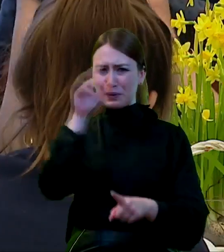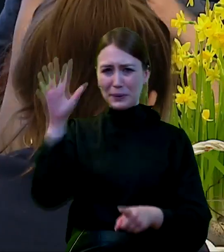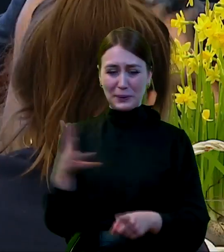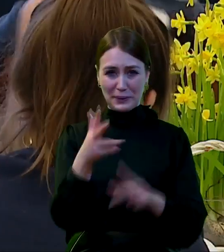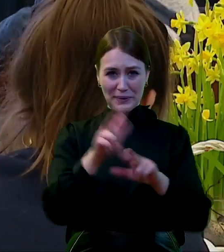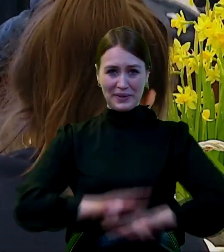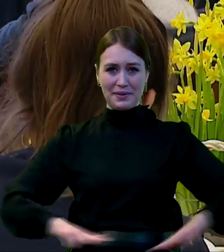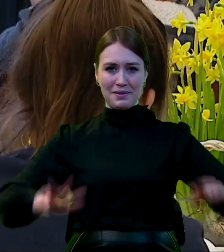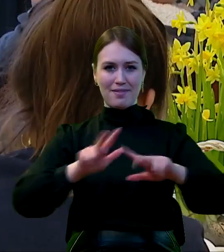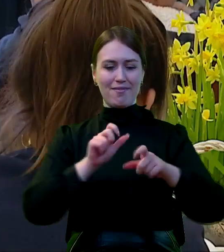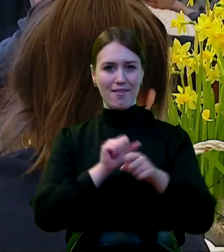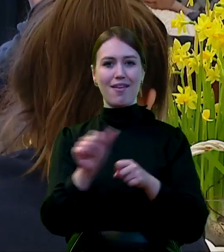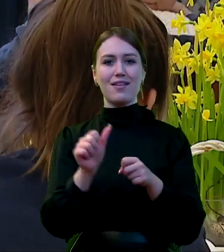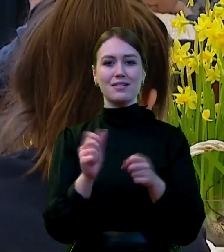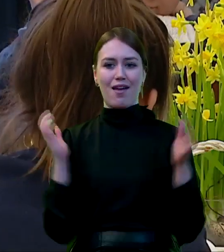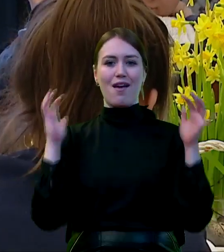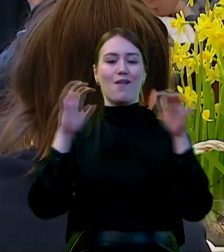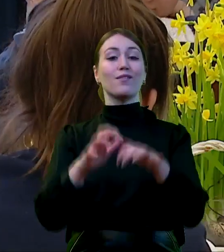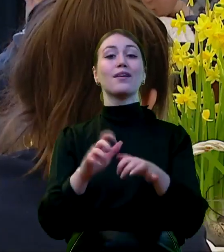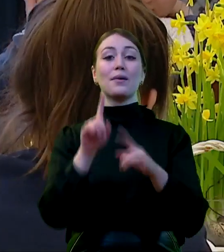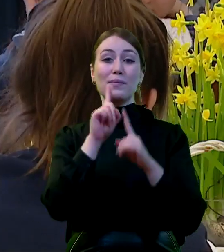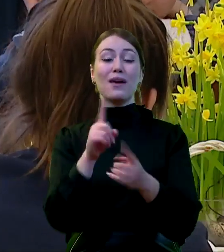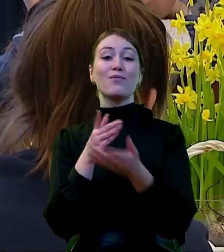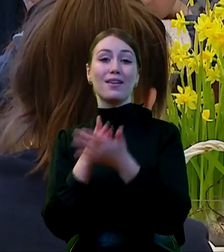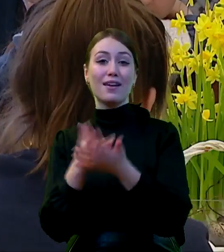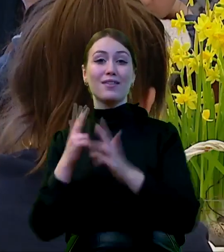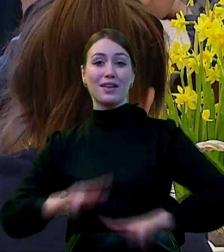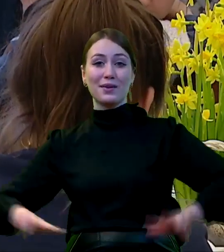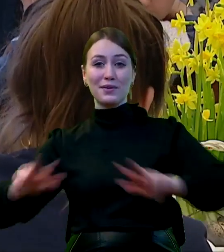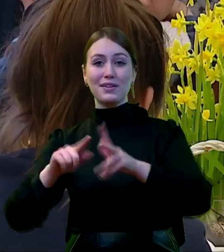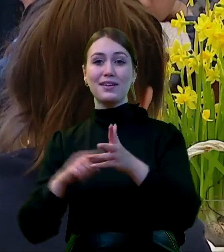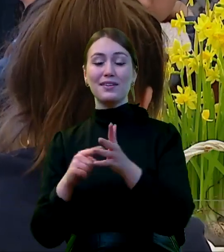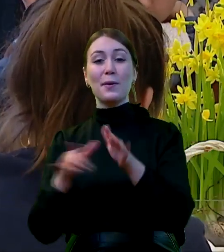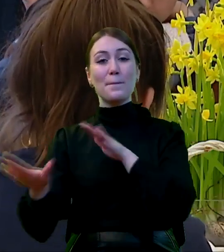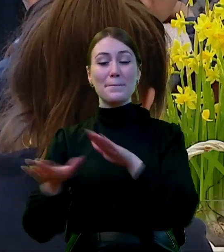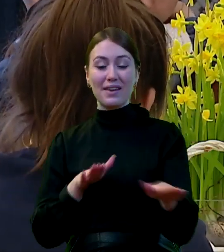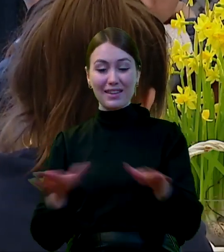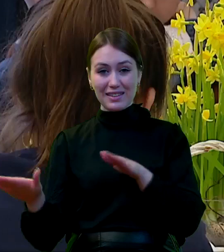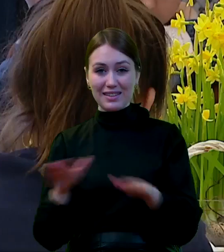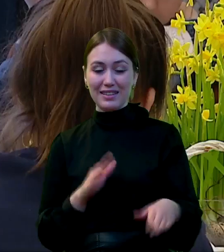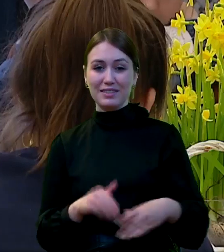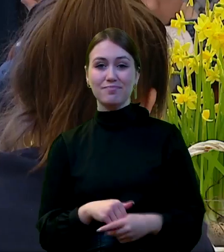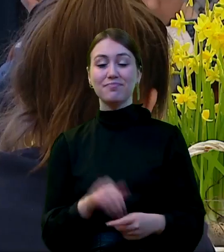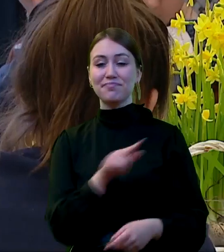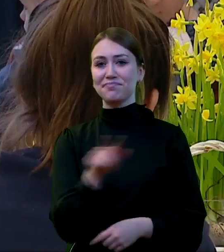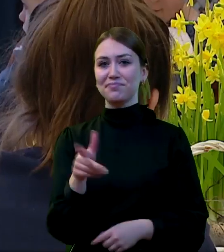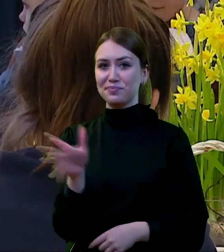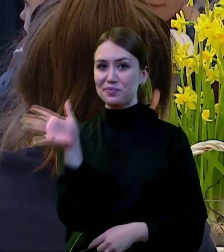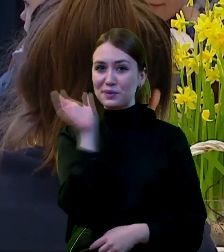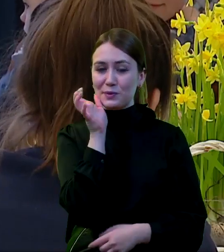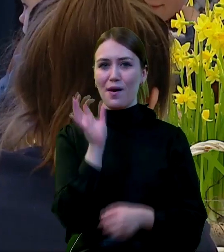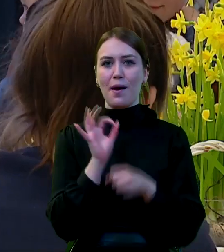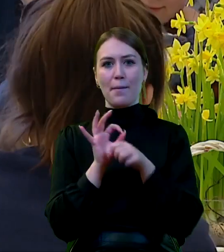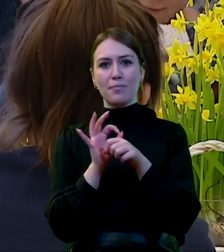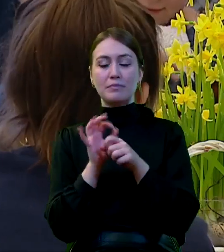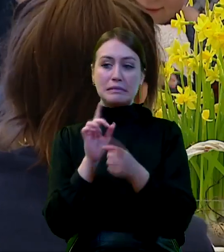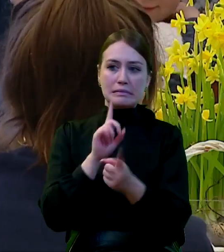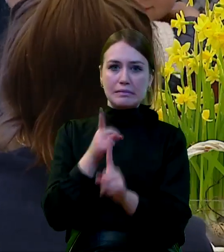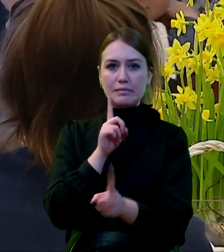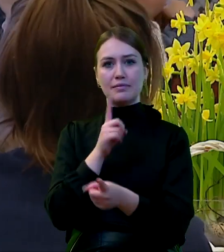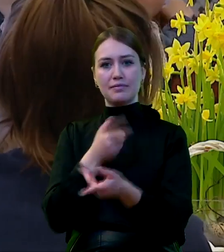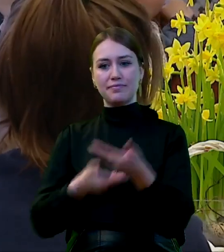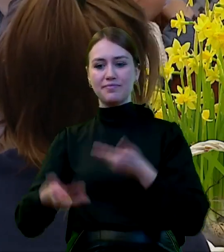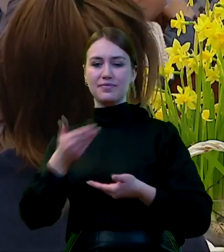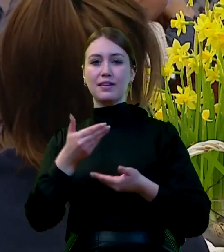rodzinnym. Rzeczywiście Rada Rodziny jest tym organem, tym miejscem, w którym słuchamy, prowadzimy dialog z